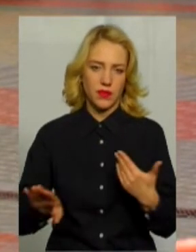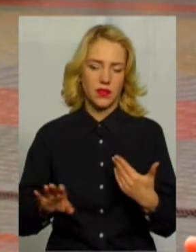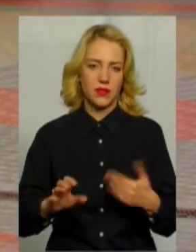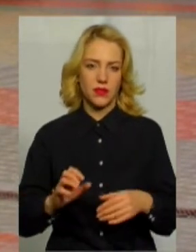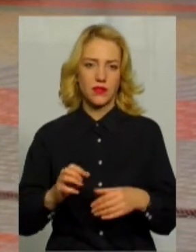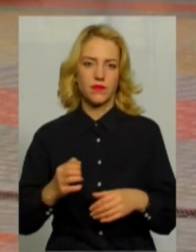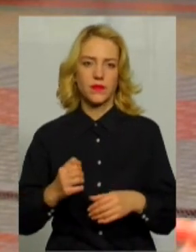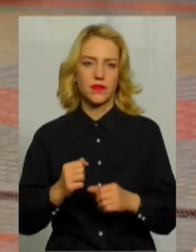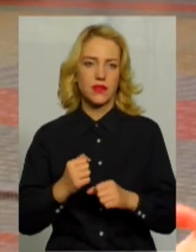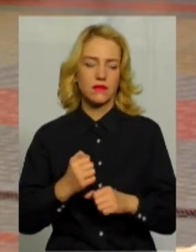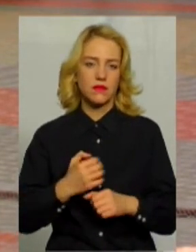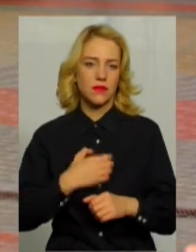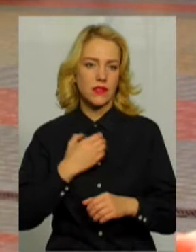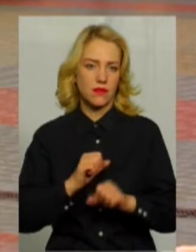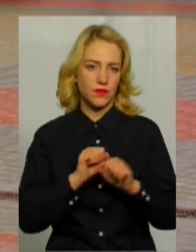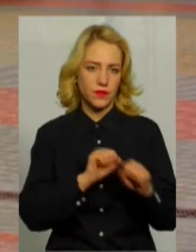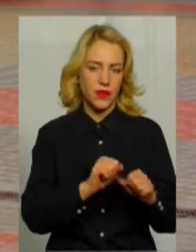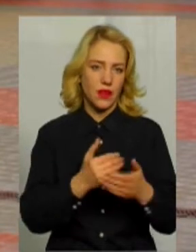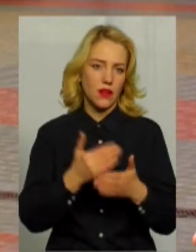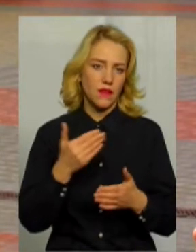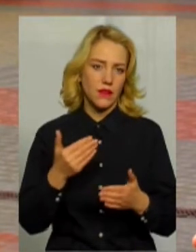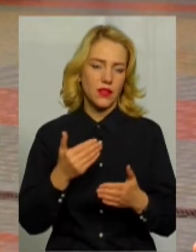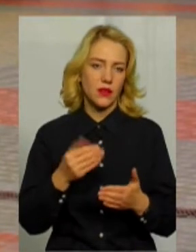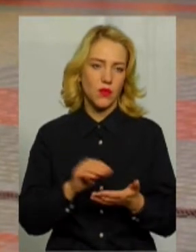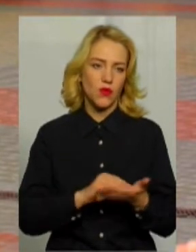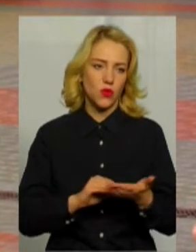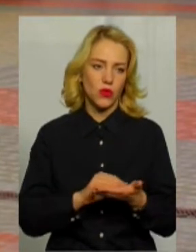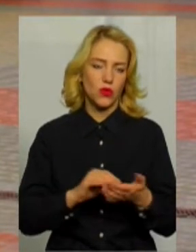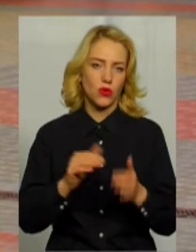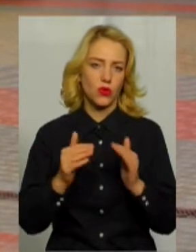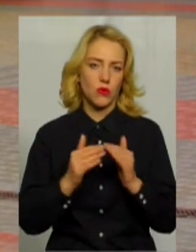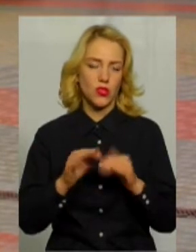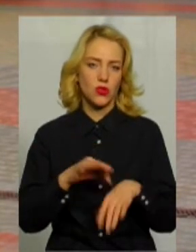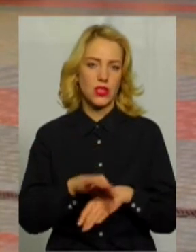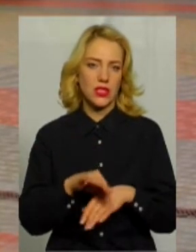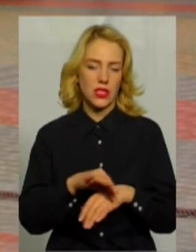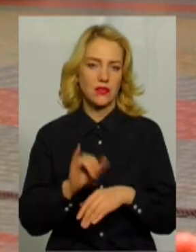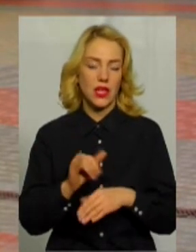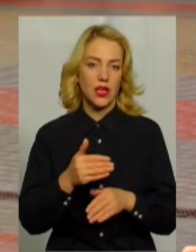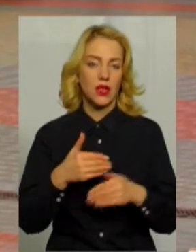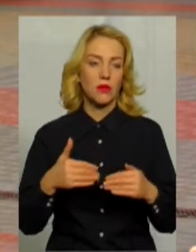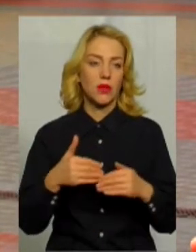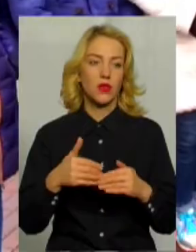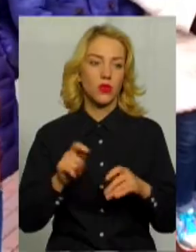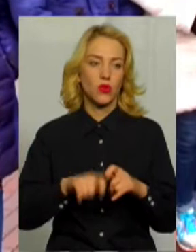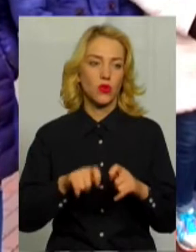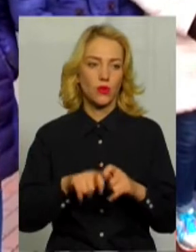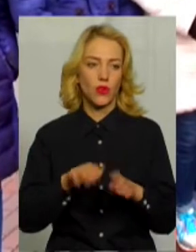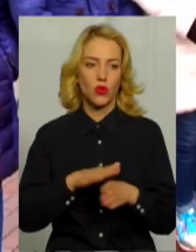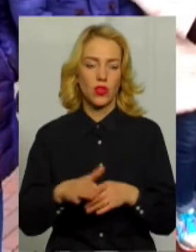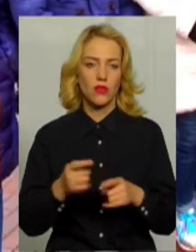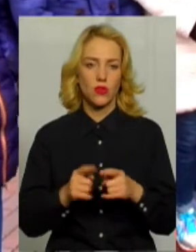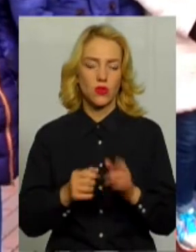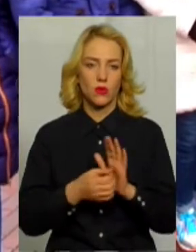повторного вчинення домашнього насильства. Самі ж в свою чергу ми контролюємо виконання цього припису. Ми